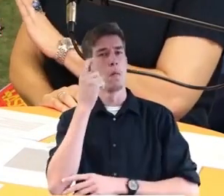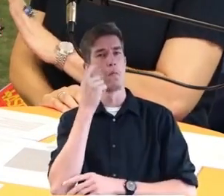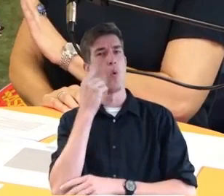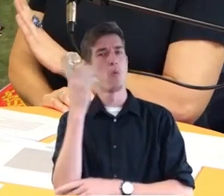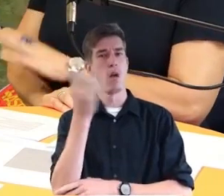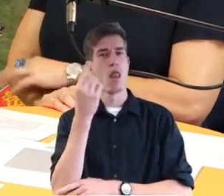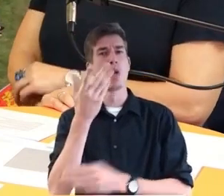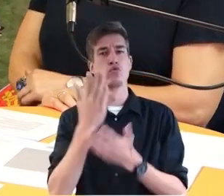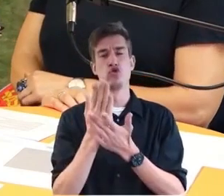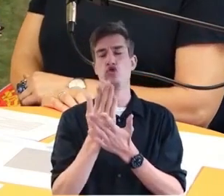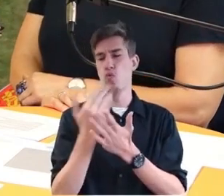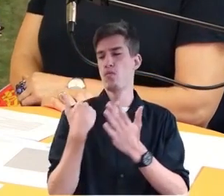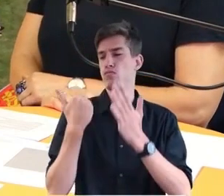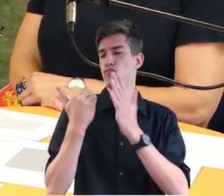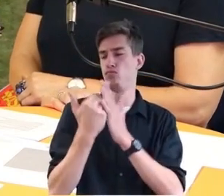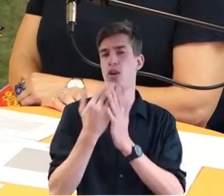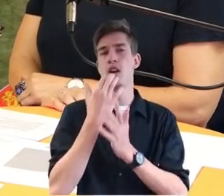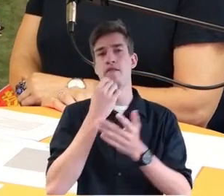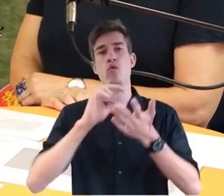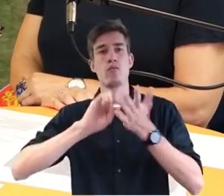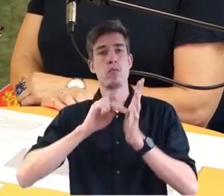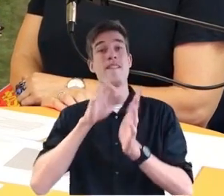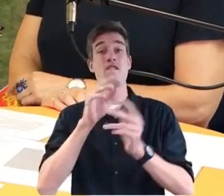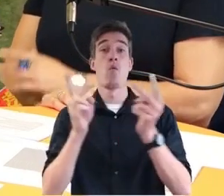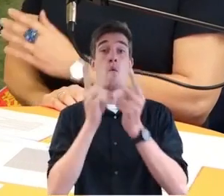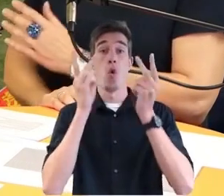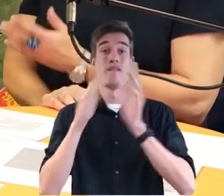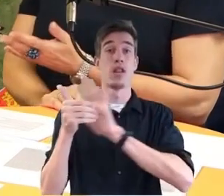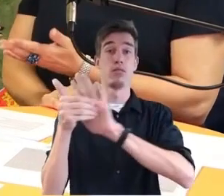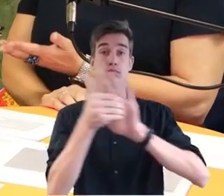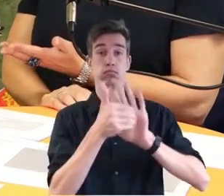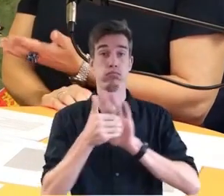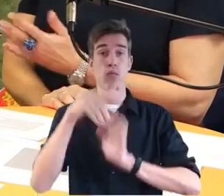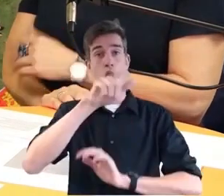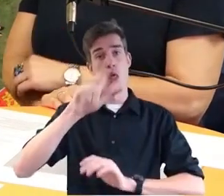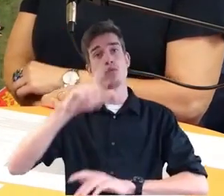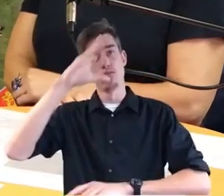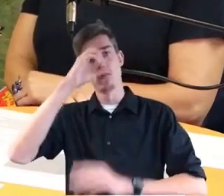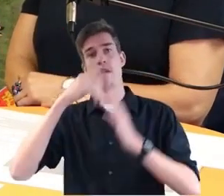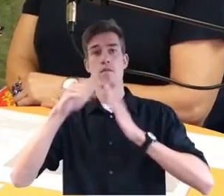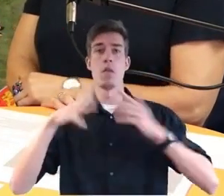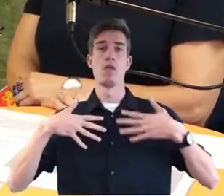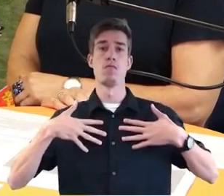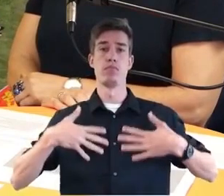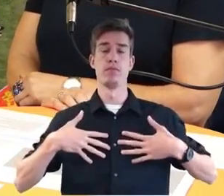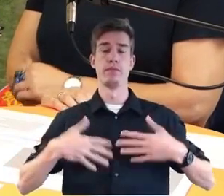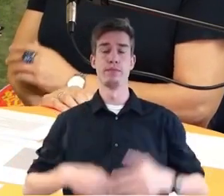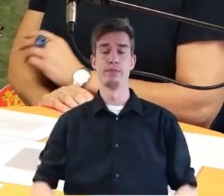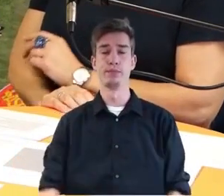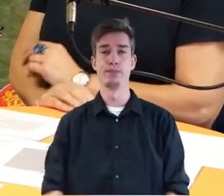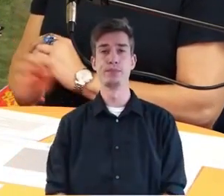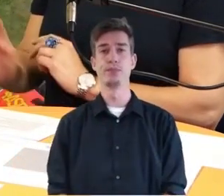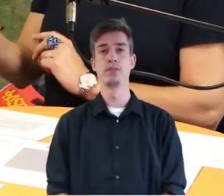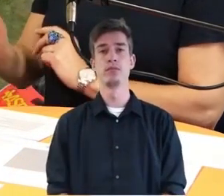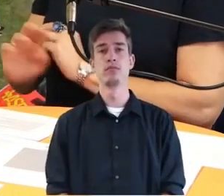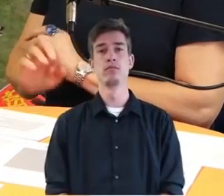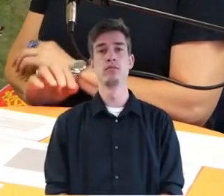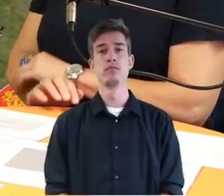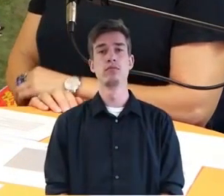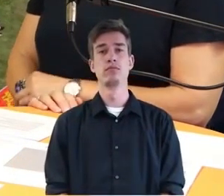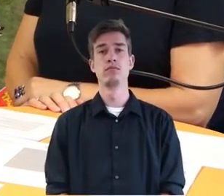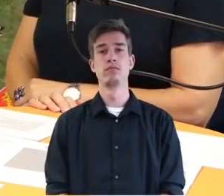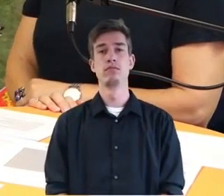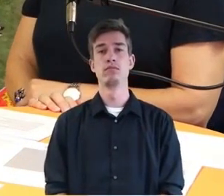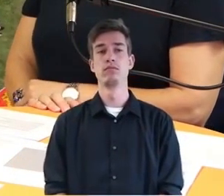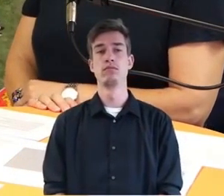wir schon seit langem versuchen, eben auch in die Öffentlichkeit zu tragen und was wir jetzt wieder in die Öffentlichkeit tragen. Genau, aber wir waren eigentlich auch